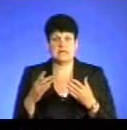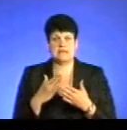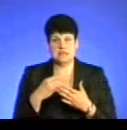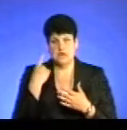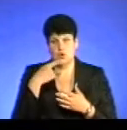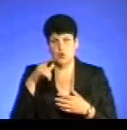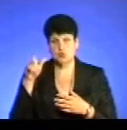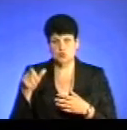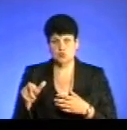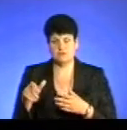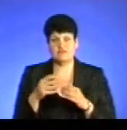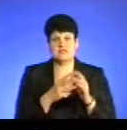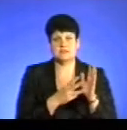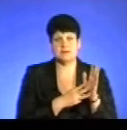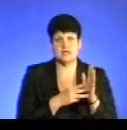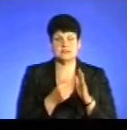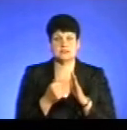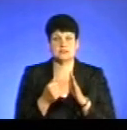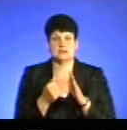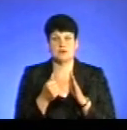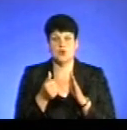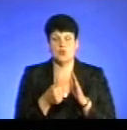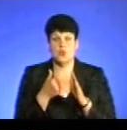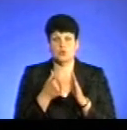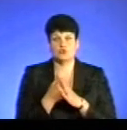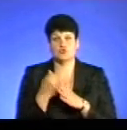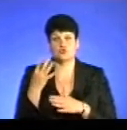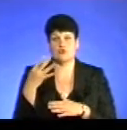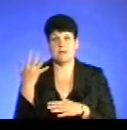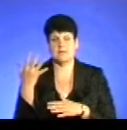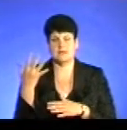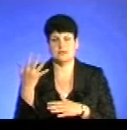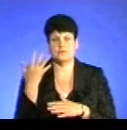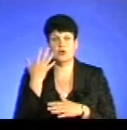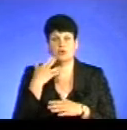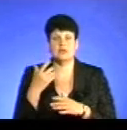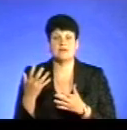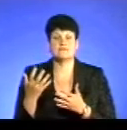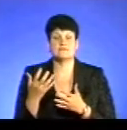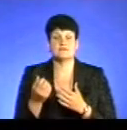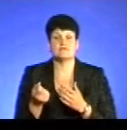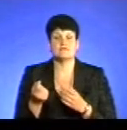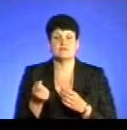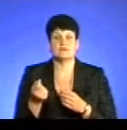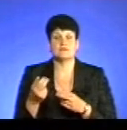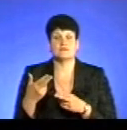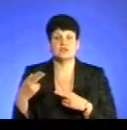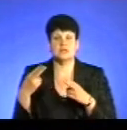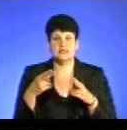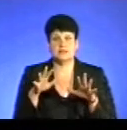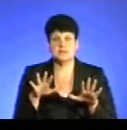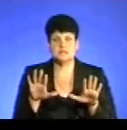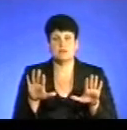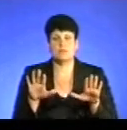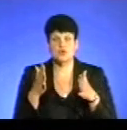переважно вік від 18 років і до 45. Коли виявляється на місце події, викликається